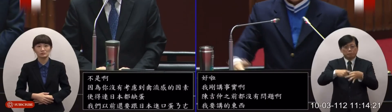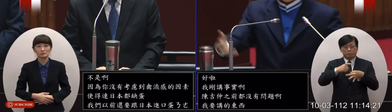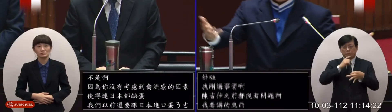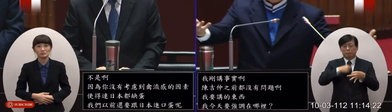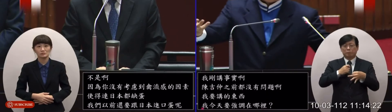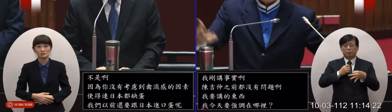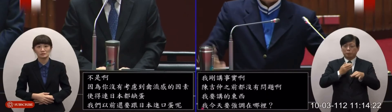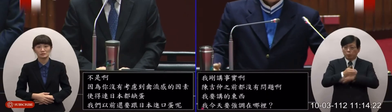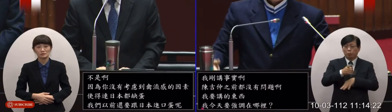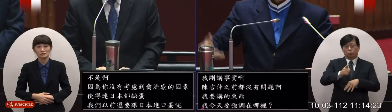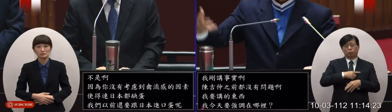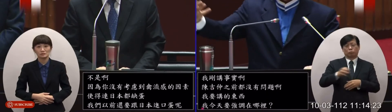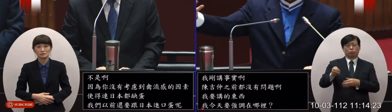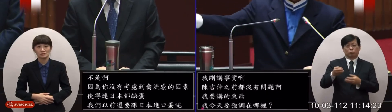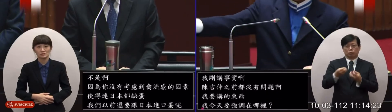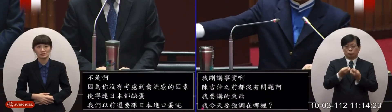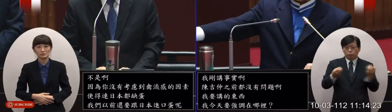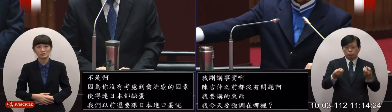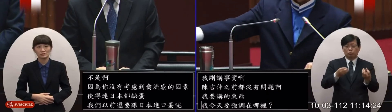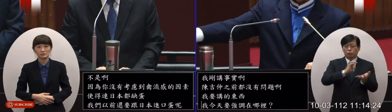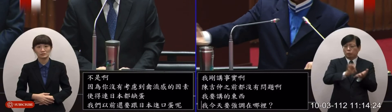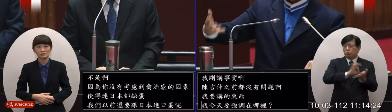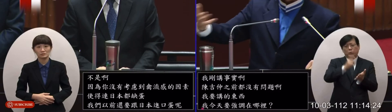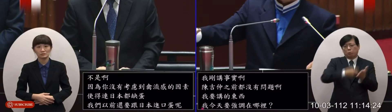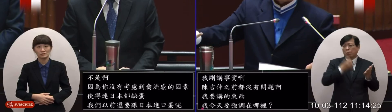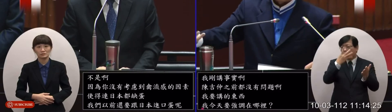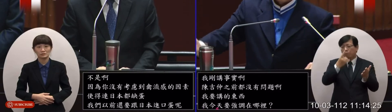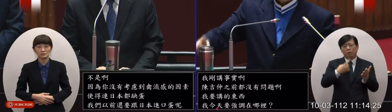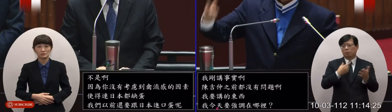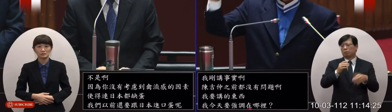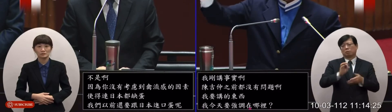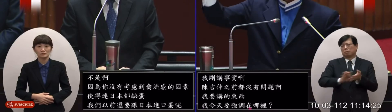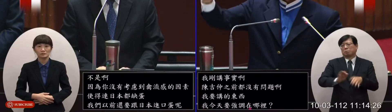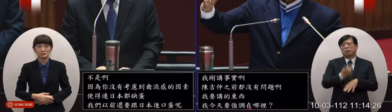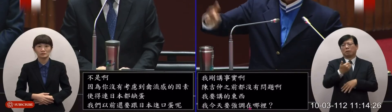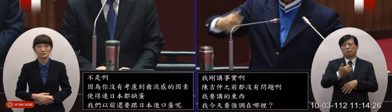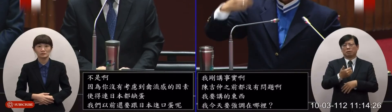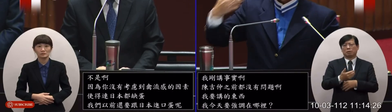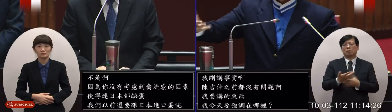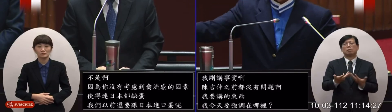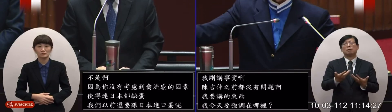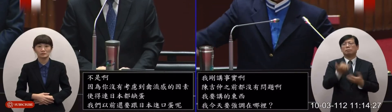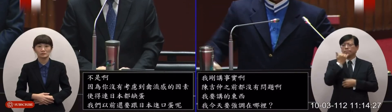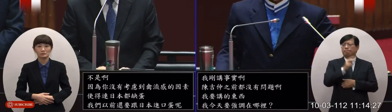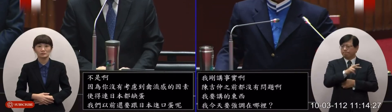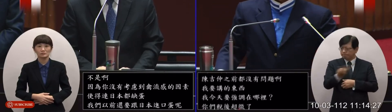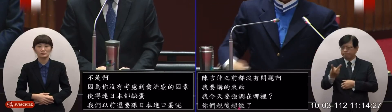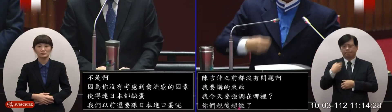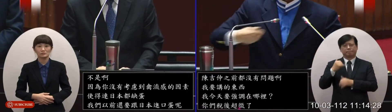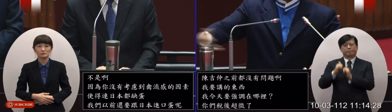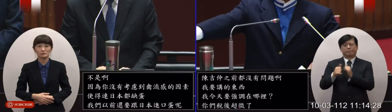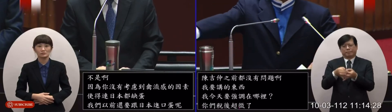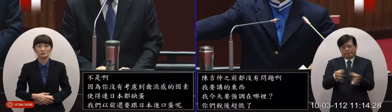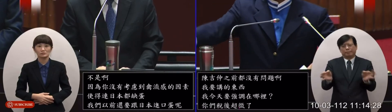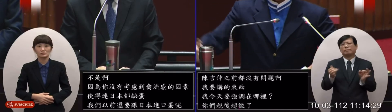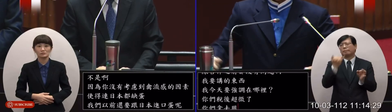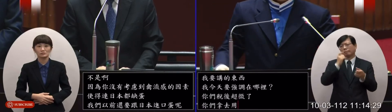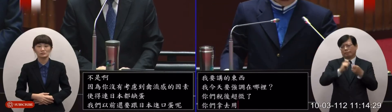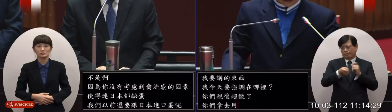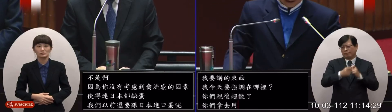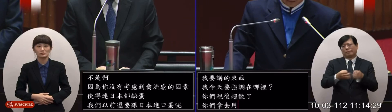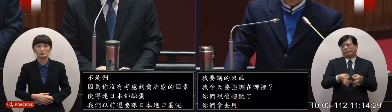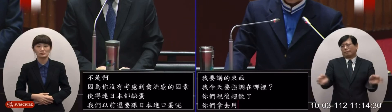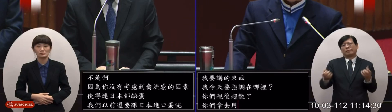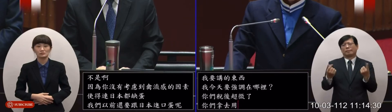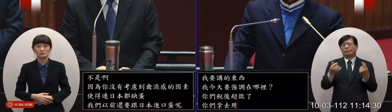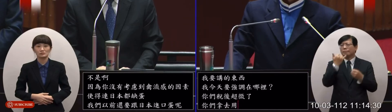你們拿去用用也用不完也不會用不如給老百姓嘛還稅於民